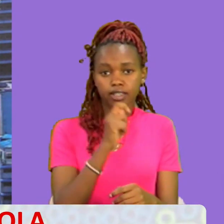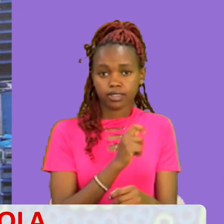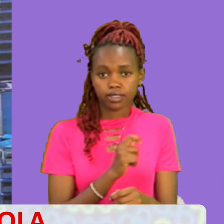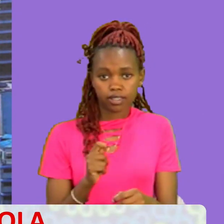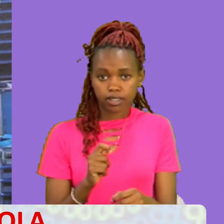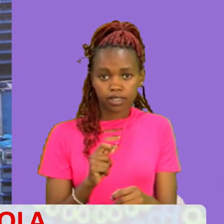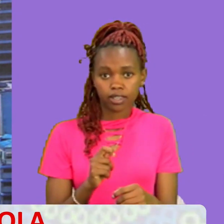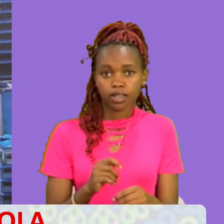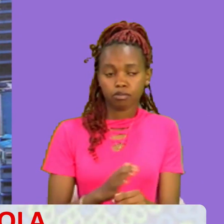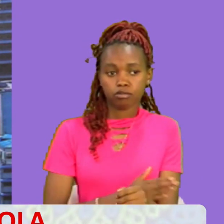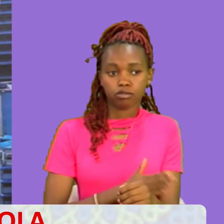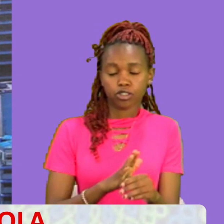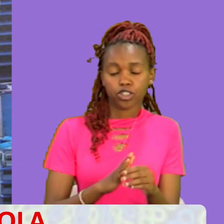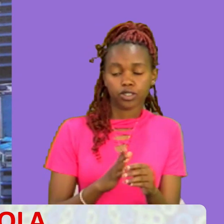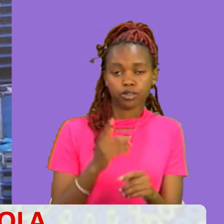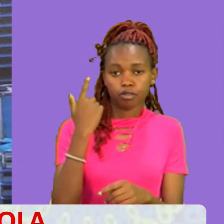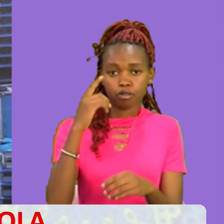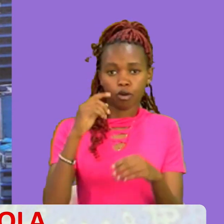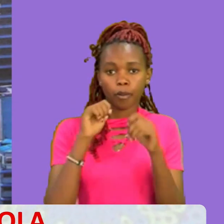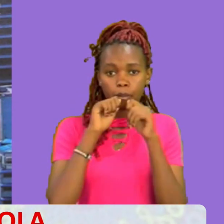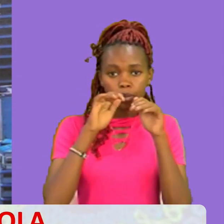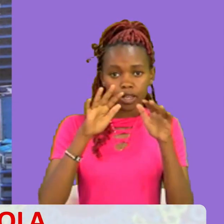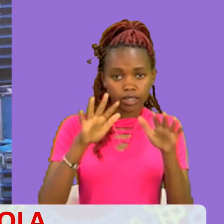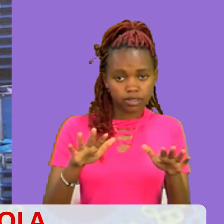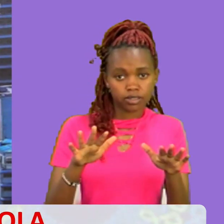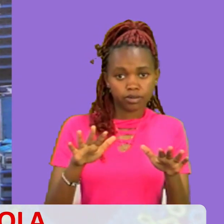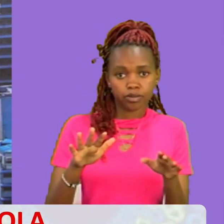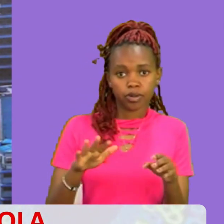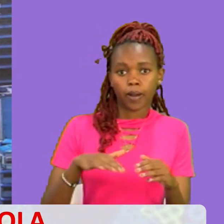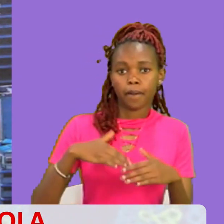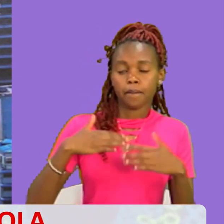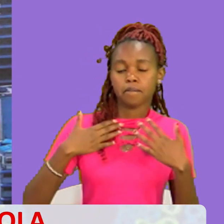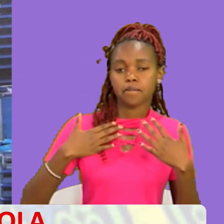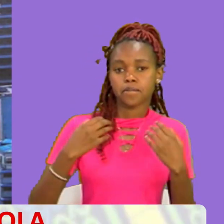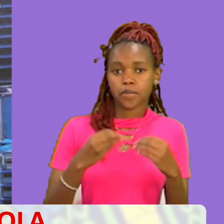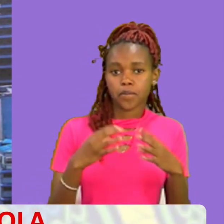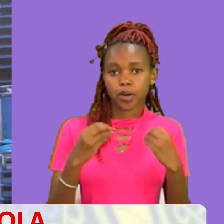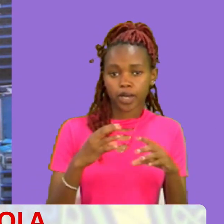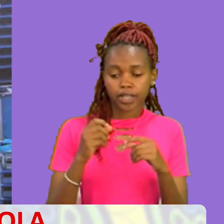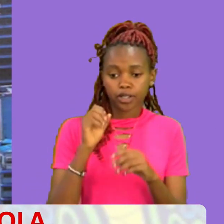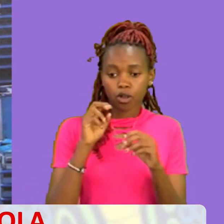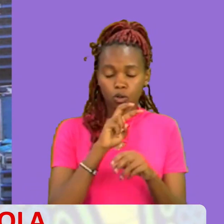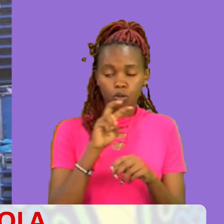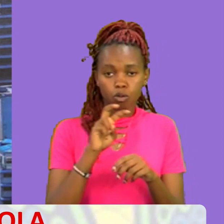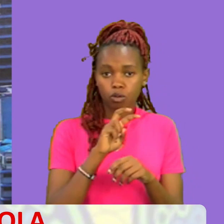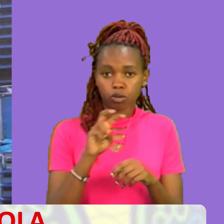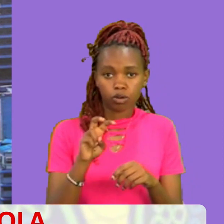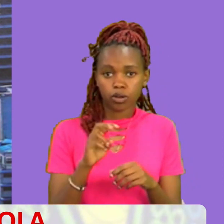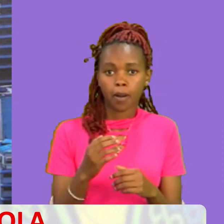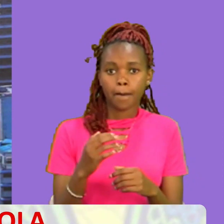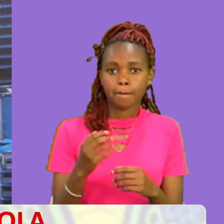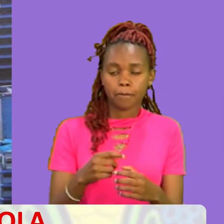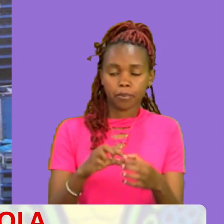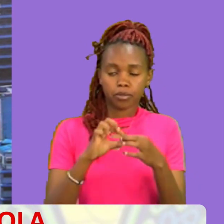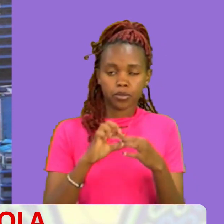mbao imekua kwa ya baraka sana Na imekua kwa ya mbao wengi wanaitazamia sana Na kwa mba inaleta matunda mazuri